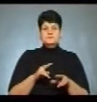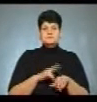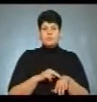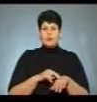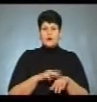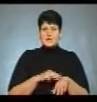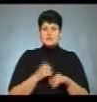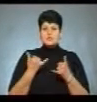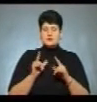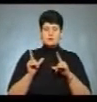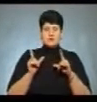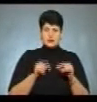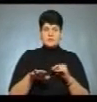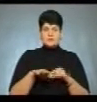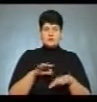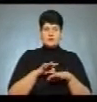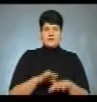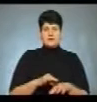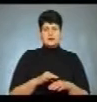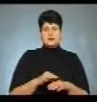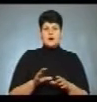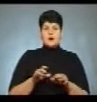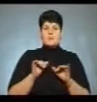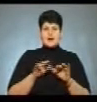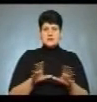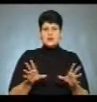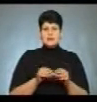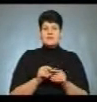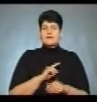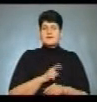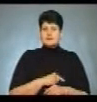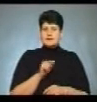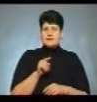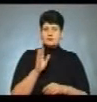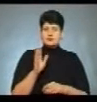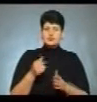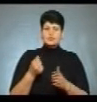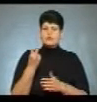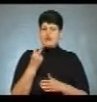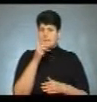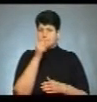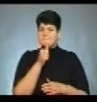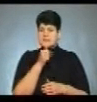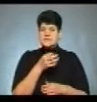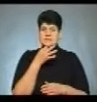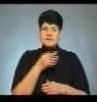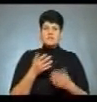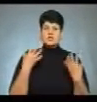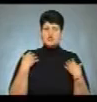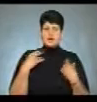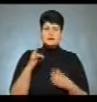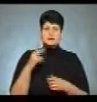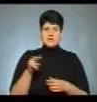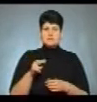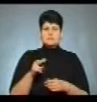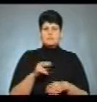вирушили сьогодні у зону проведення операції об'єднаних сил. Там вони перебуватимуть два місяці, повідомив начальник Нацполіції області